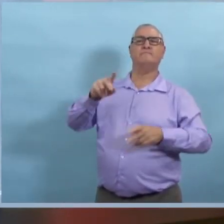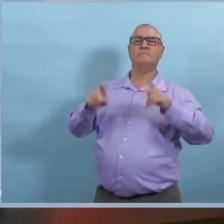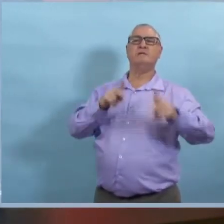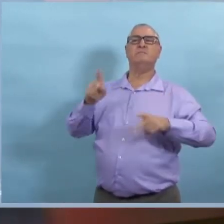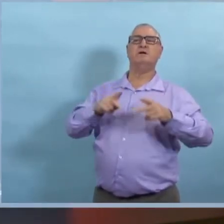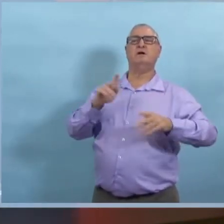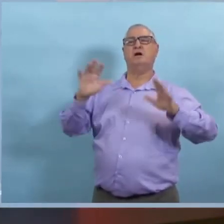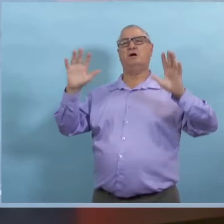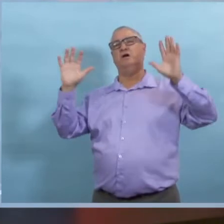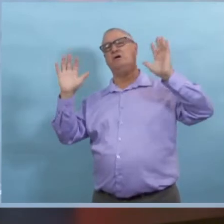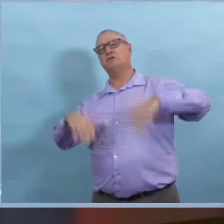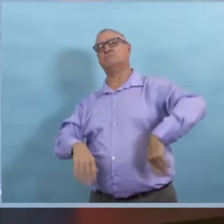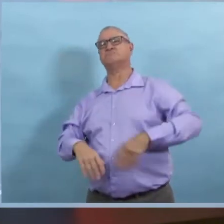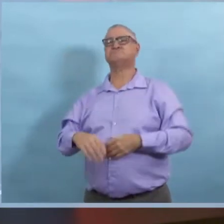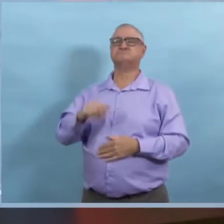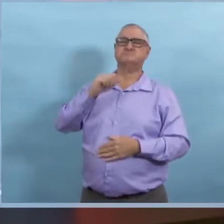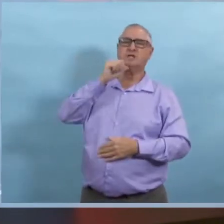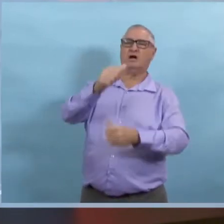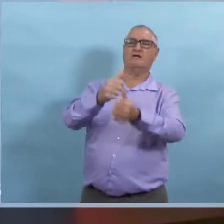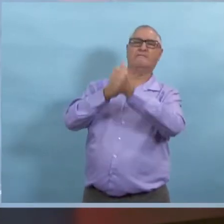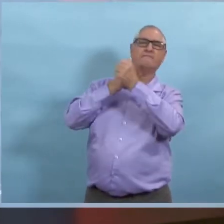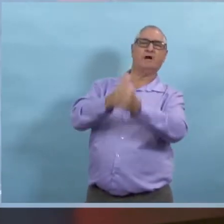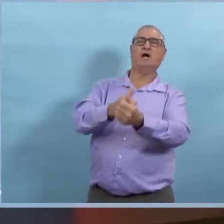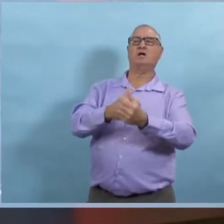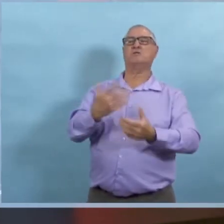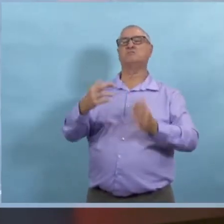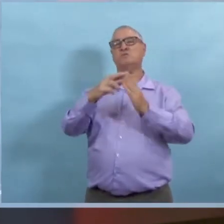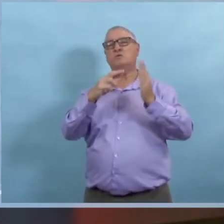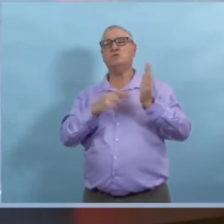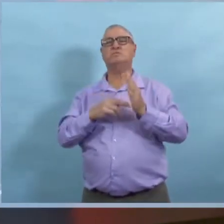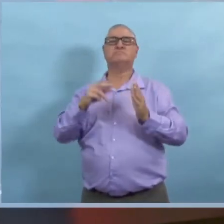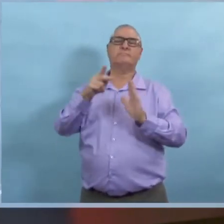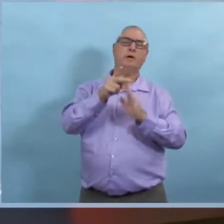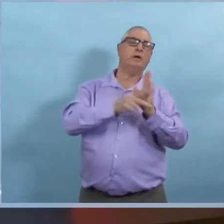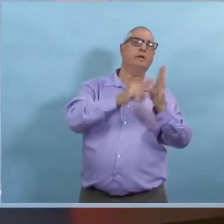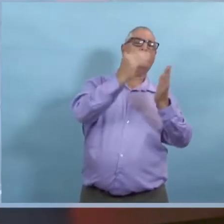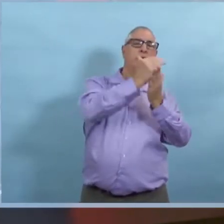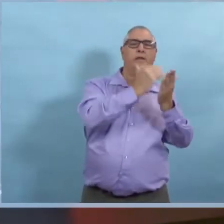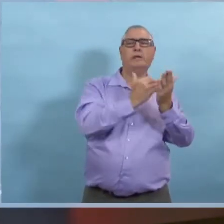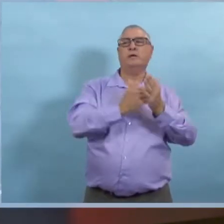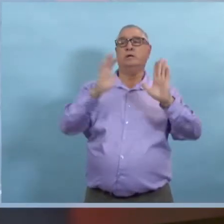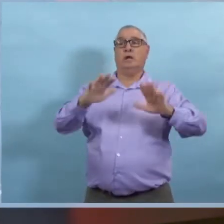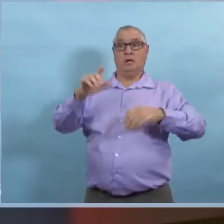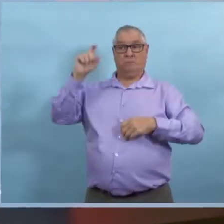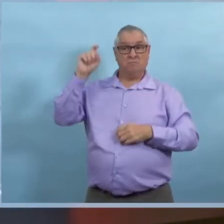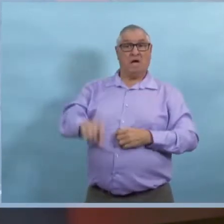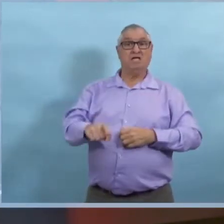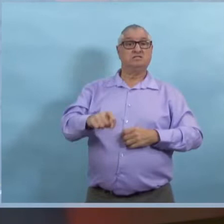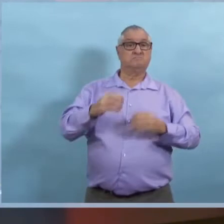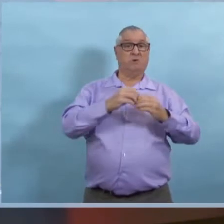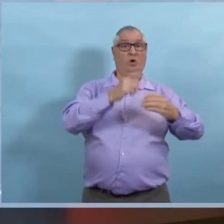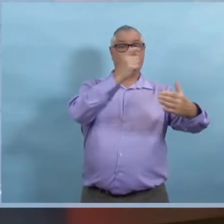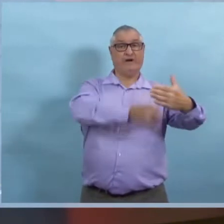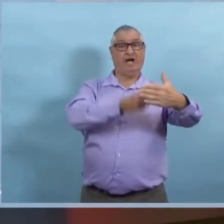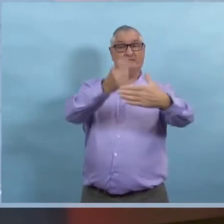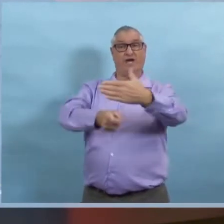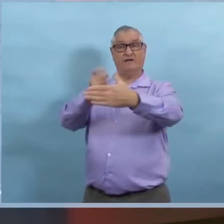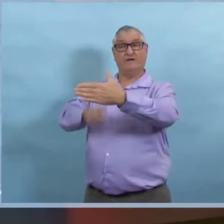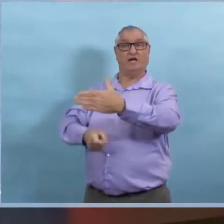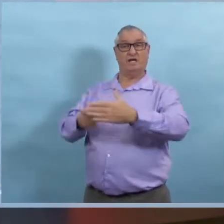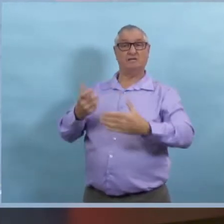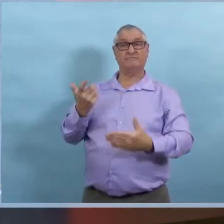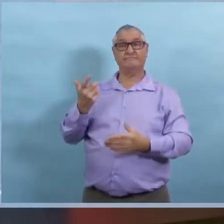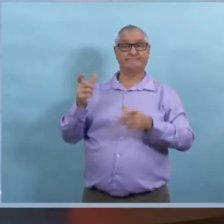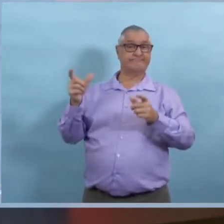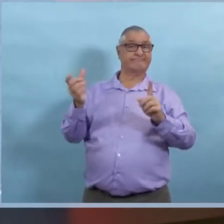Comme vous le mentionnez, les gens ne respectent pas vraiment la taille des rassemblements. Comment est-ce que vous allez surveiller ça ? Comment vous allez obliger les gens à respecter